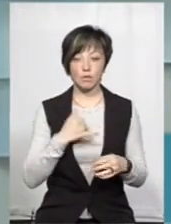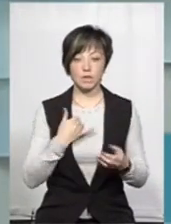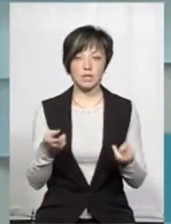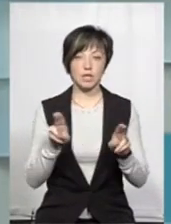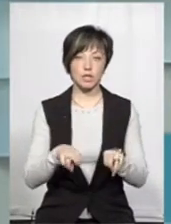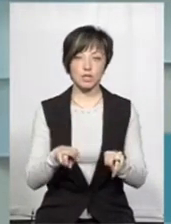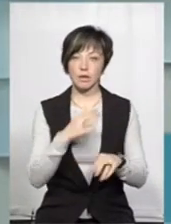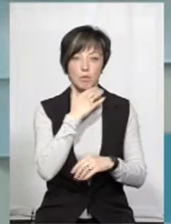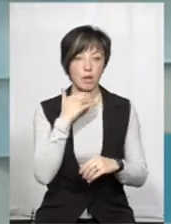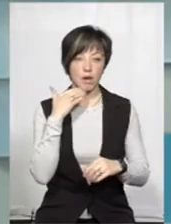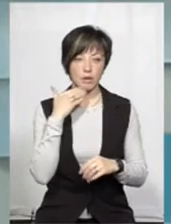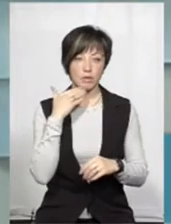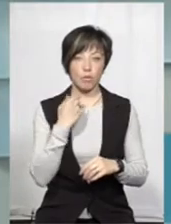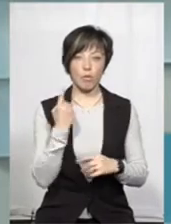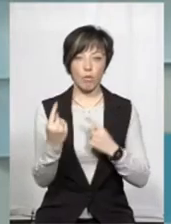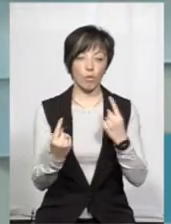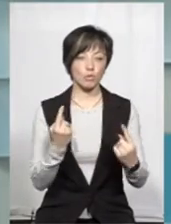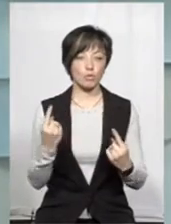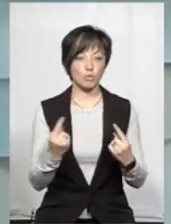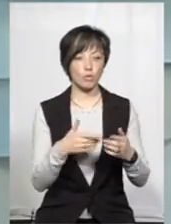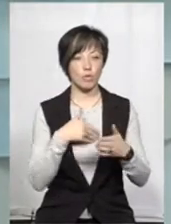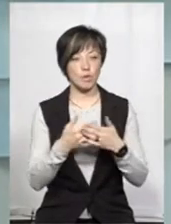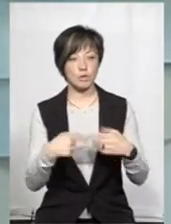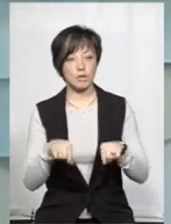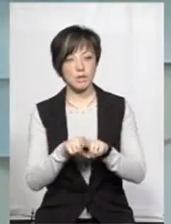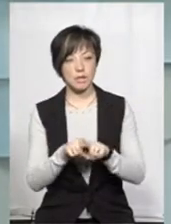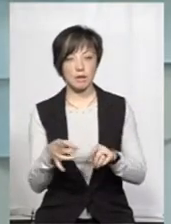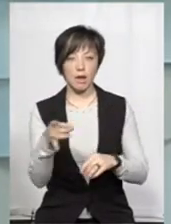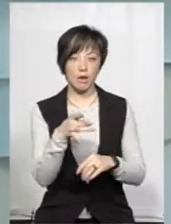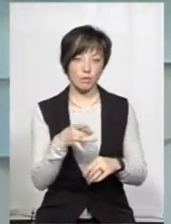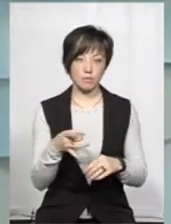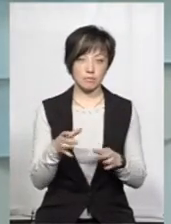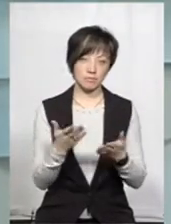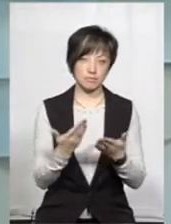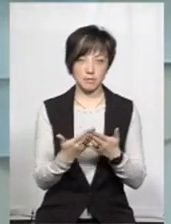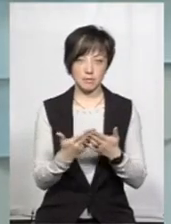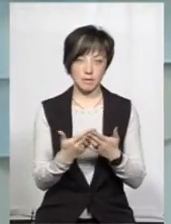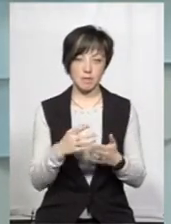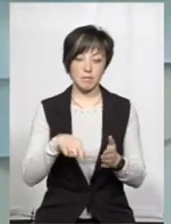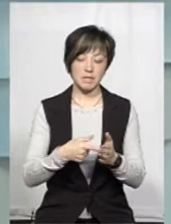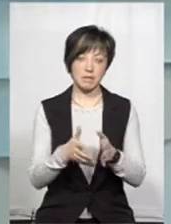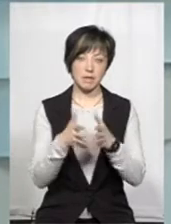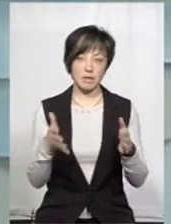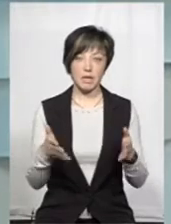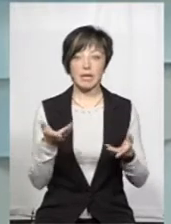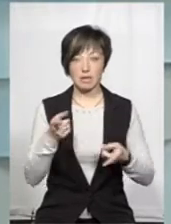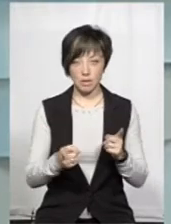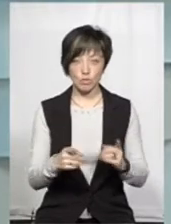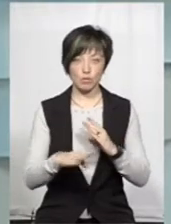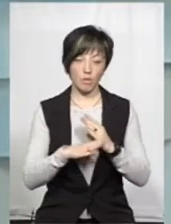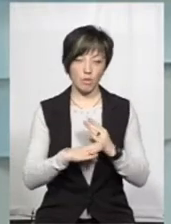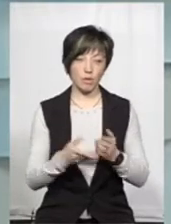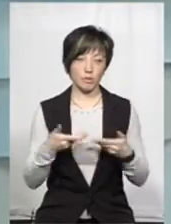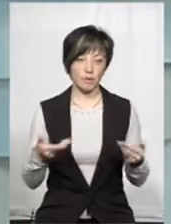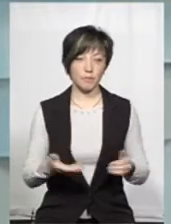залишилося зовсім небагато. Там по одному формуванню на район може бути по два десь там місця, великих містах, які дійсно нам